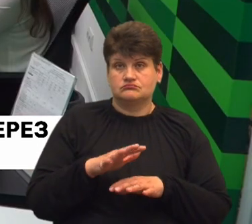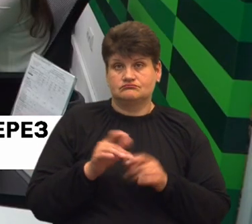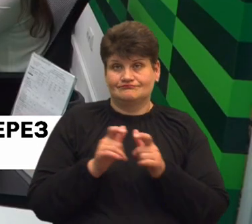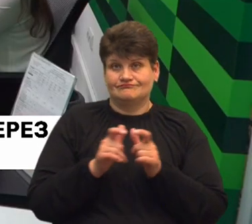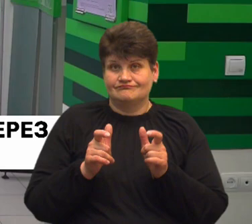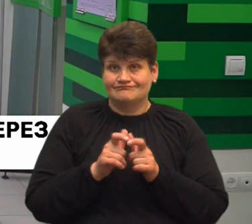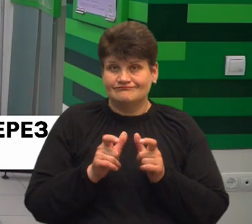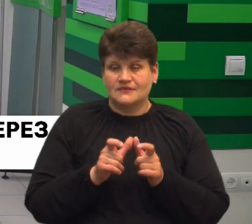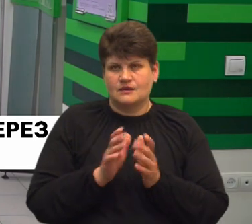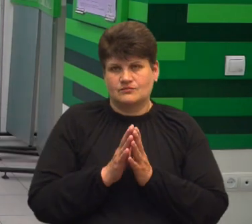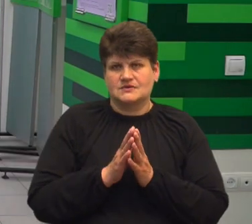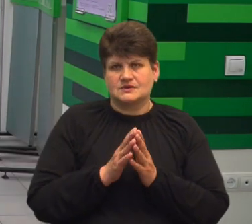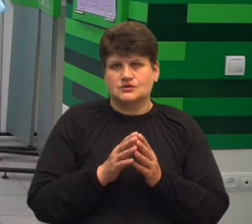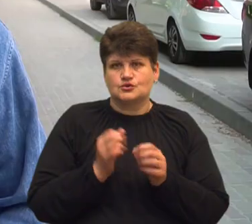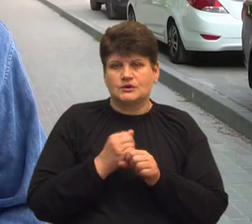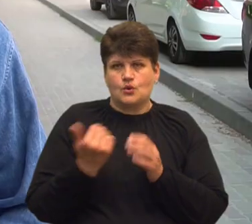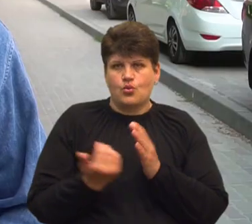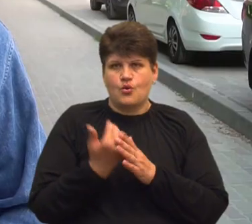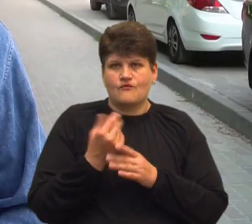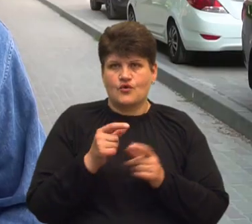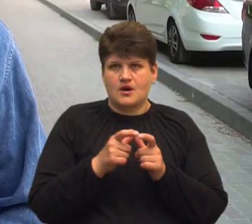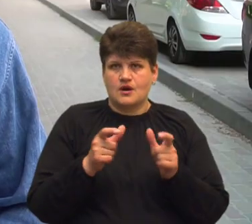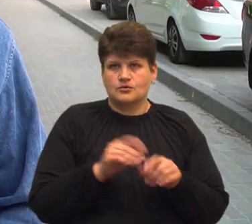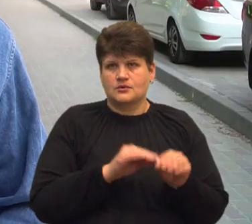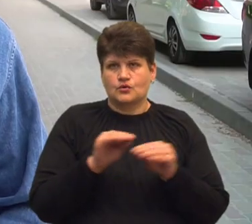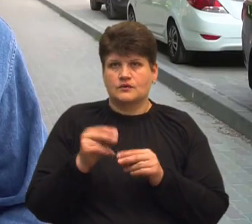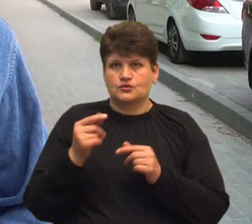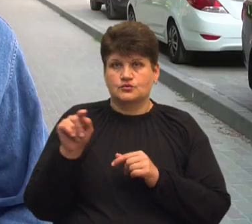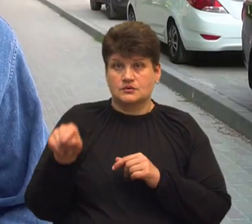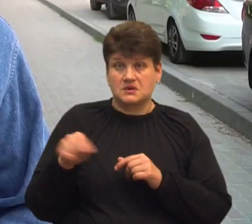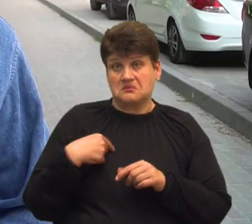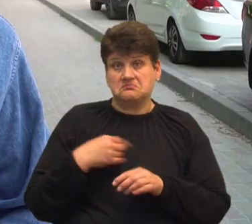карту і перерахувати всі свої гроші туди. Власне, я це зробила.